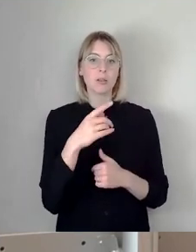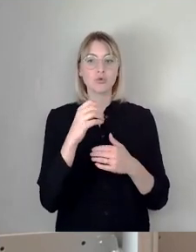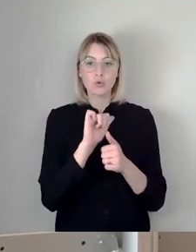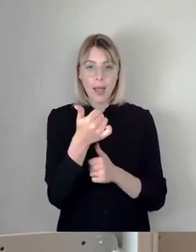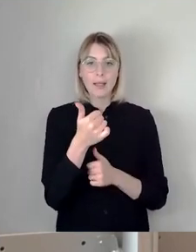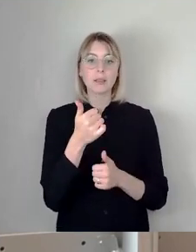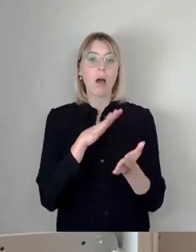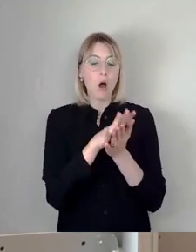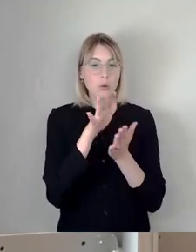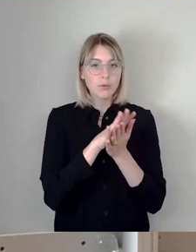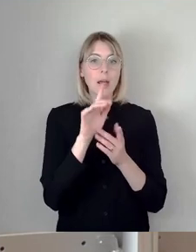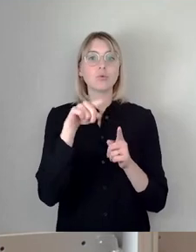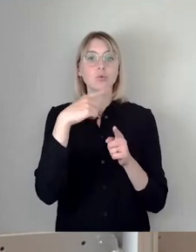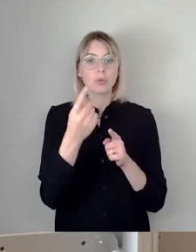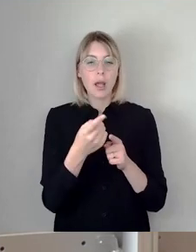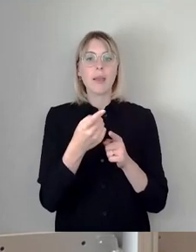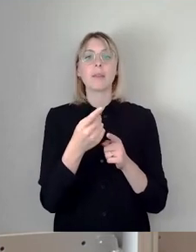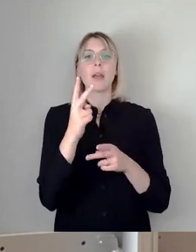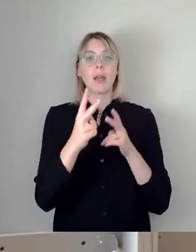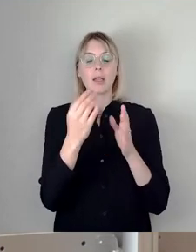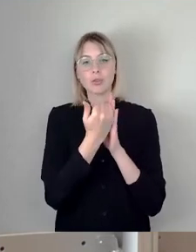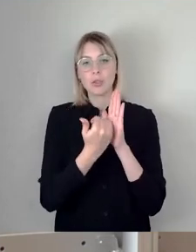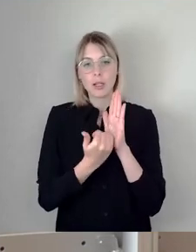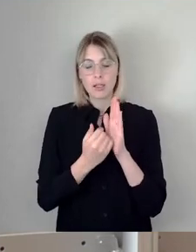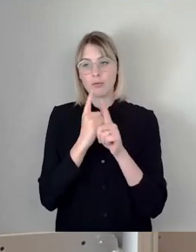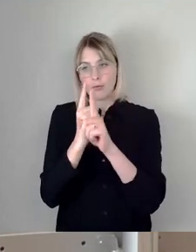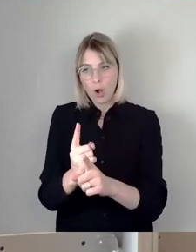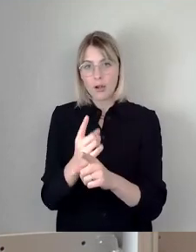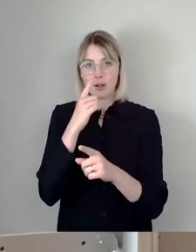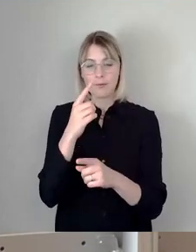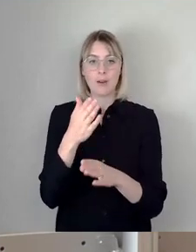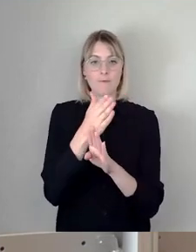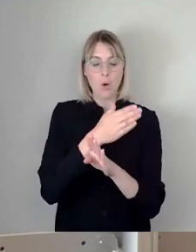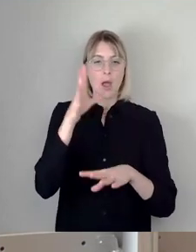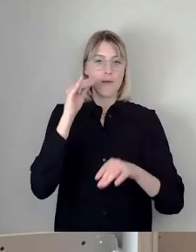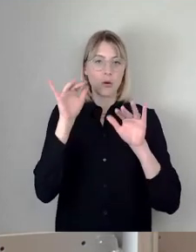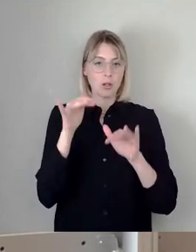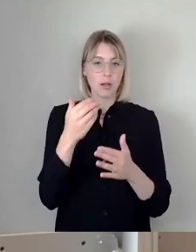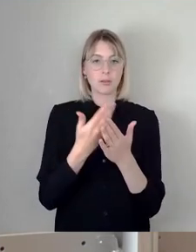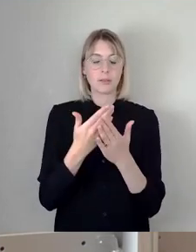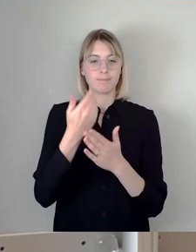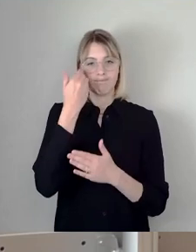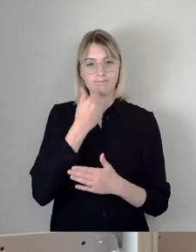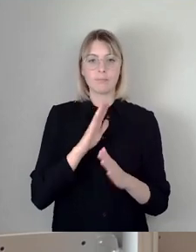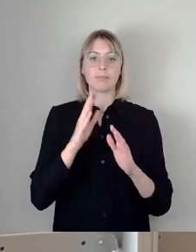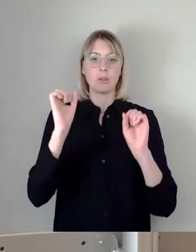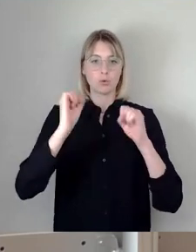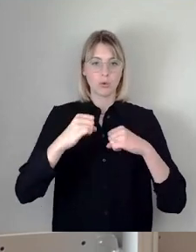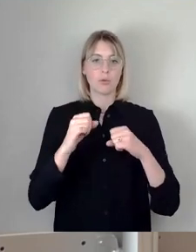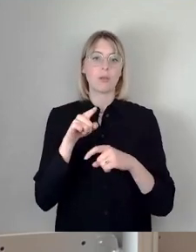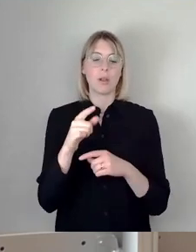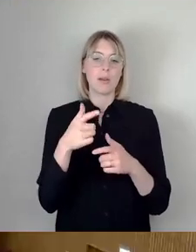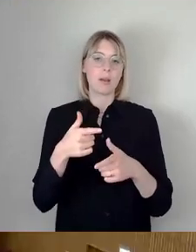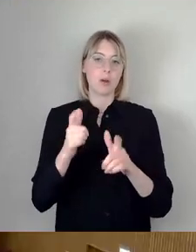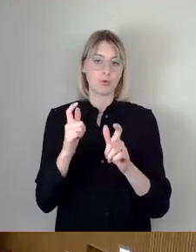dann diese Richtlinie führen, wenn man die Erfahrung gesammelt hat. Deswegen bitte ich um Zustimmung zum Ausschussbericht des Bauausschusses. Ich danke Ihnen für Ihre